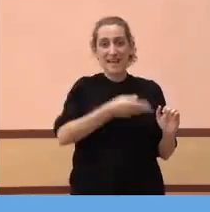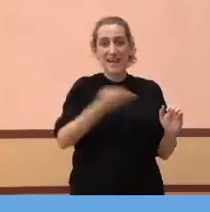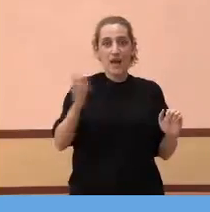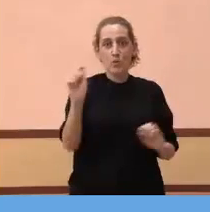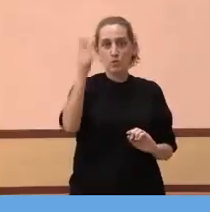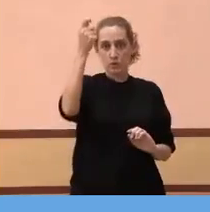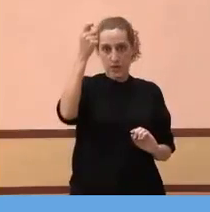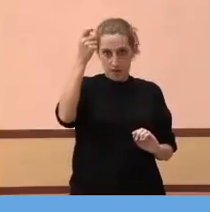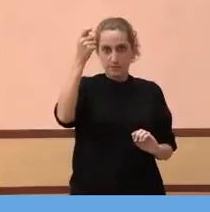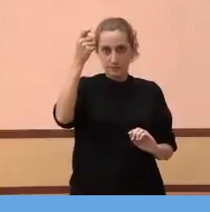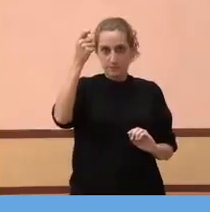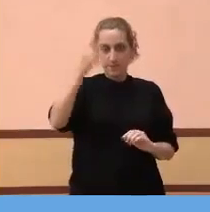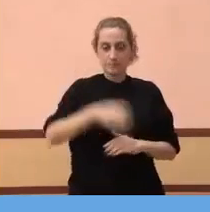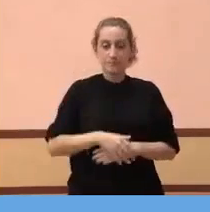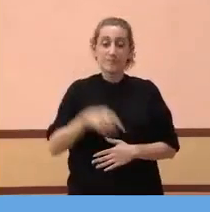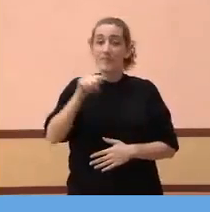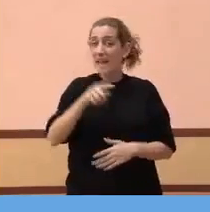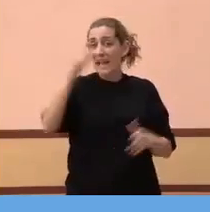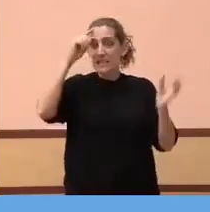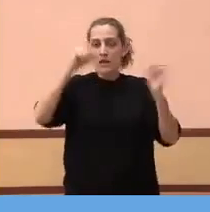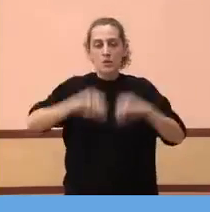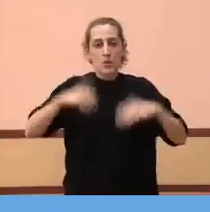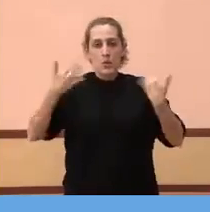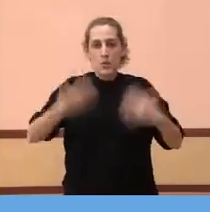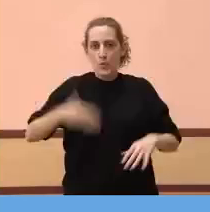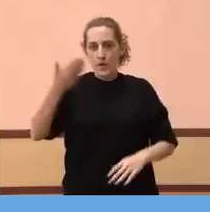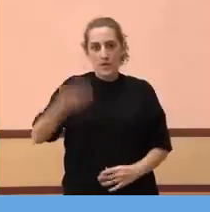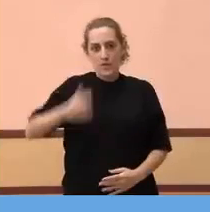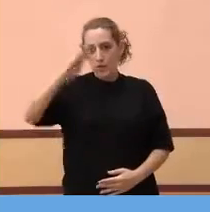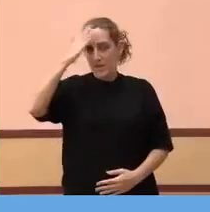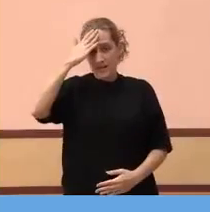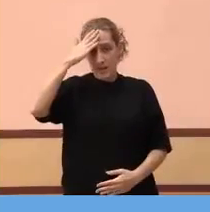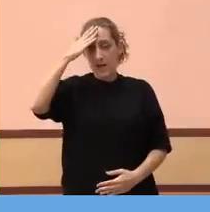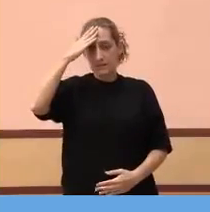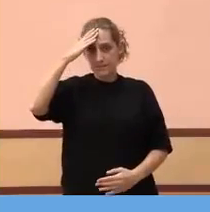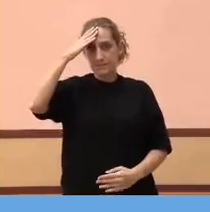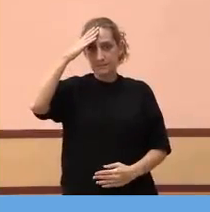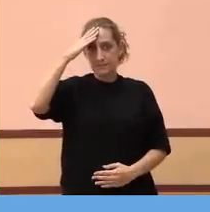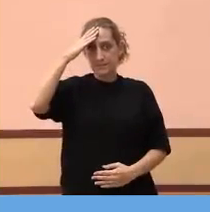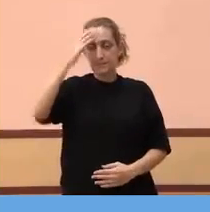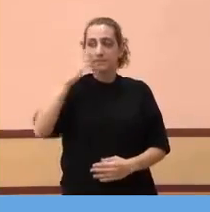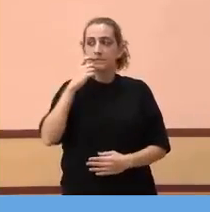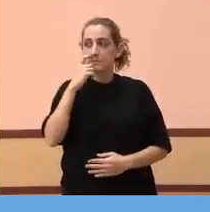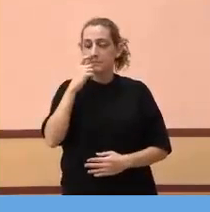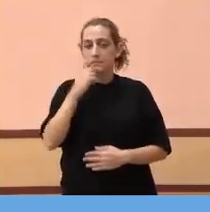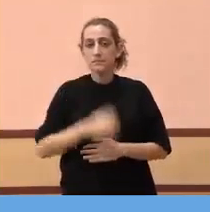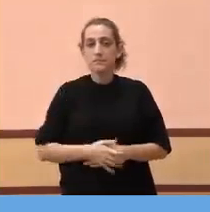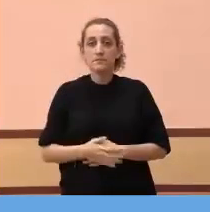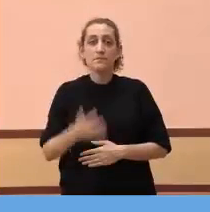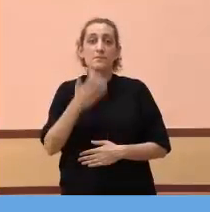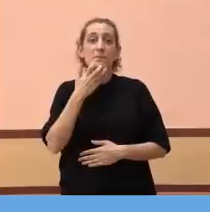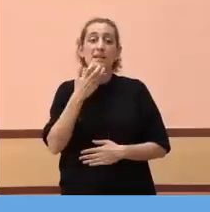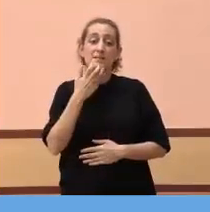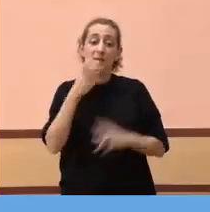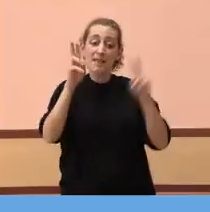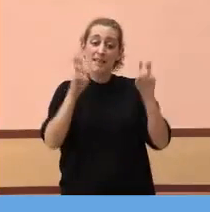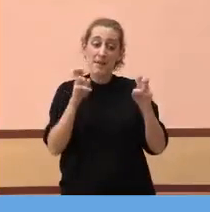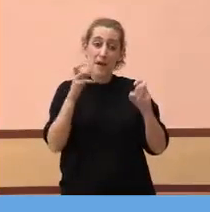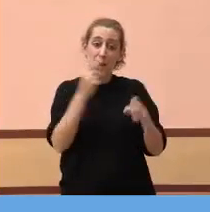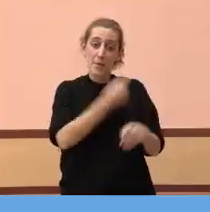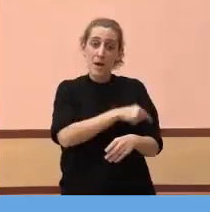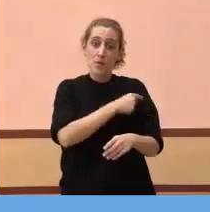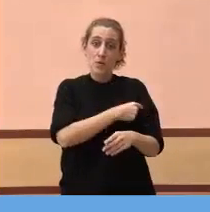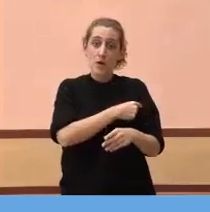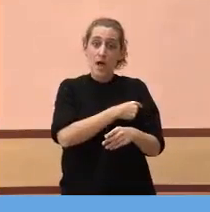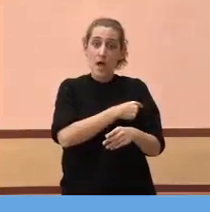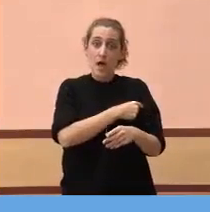I aquesta és una decisió crucial. I és una decisió, a diferència, per exemple, de la decisió sobre AstraZeneca, que